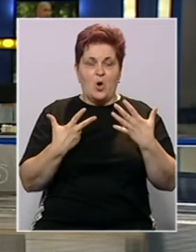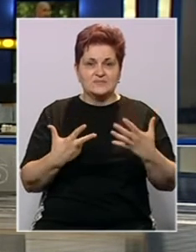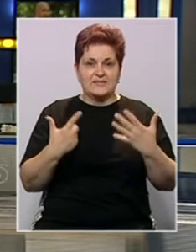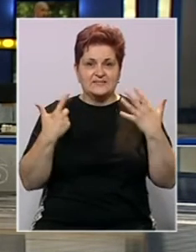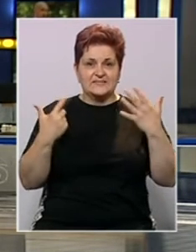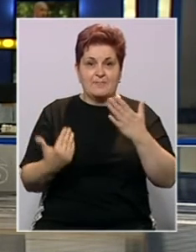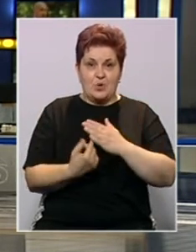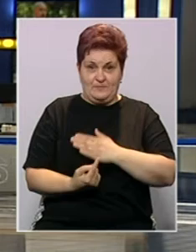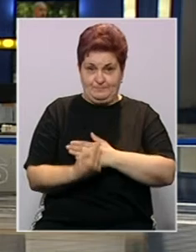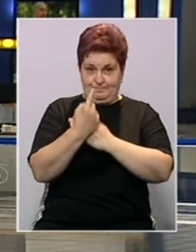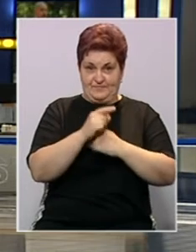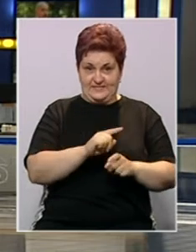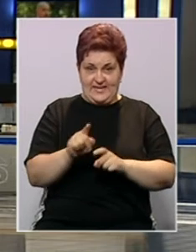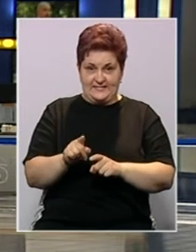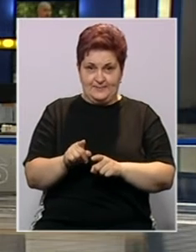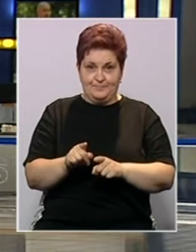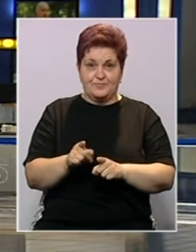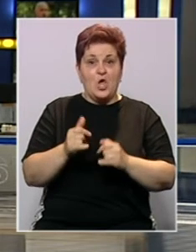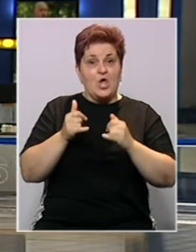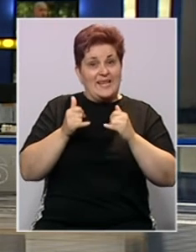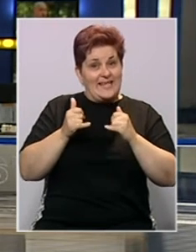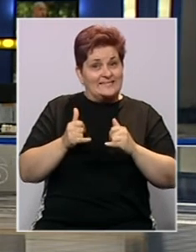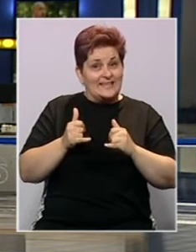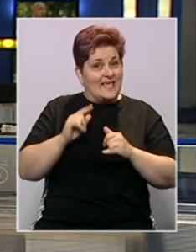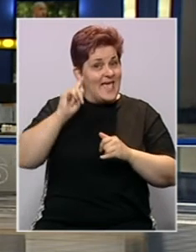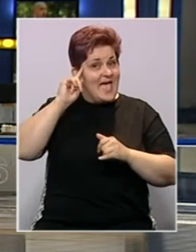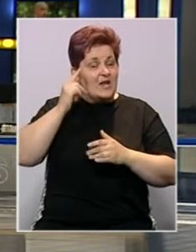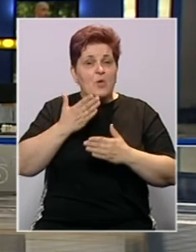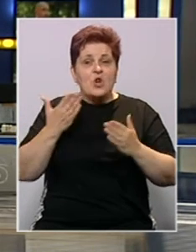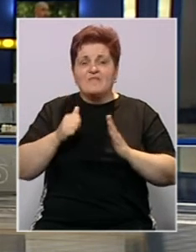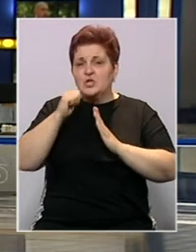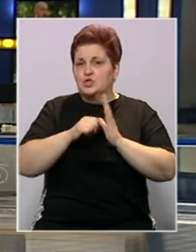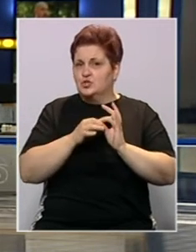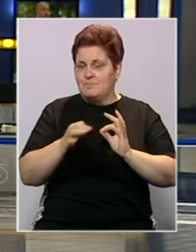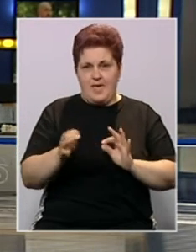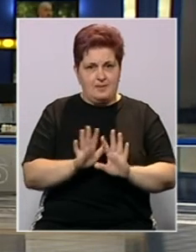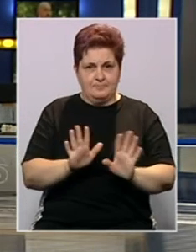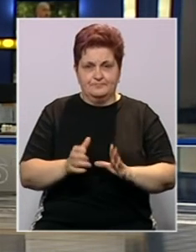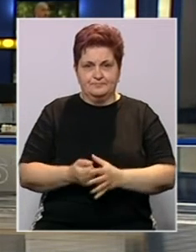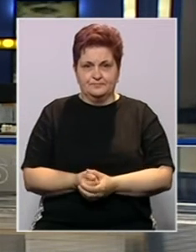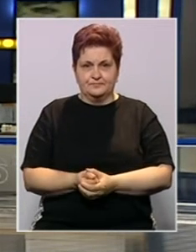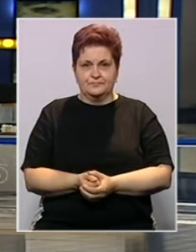387 novih slučajeva zaraze, no za sada se ne razmišlja o uvođenju strožih mjera.